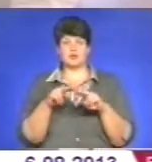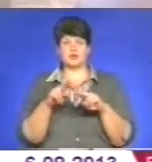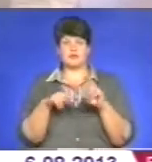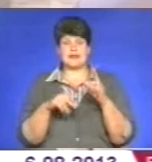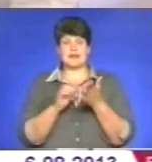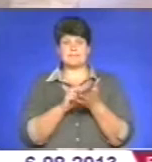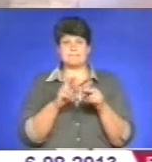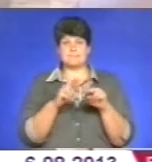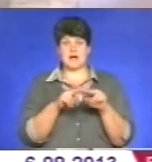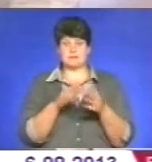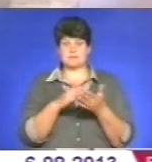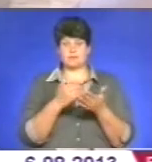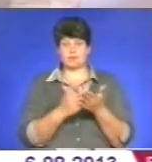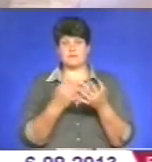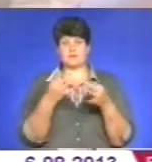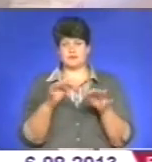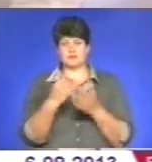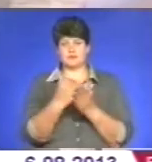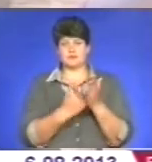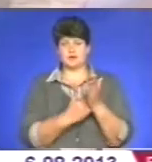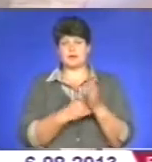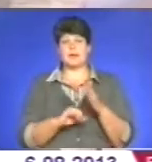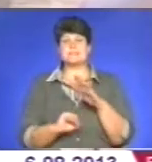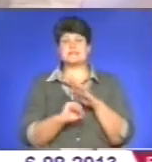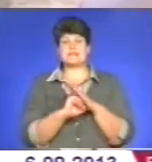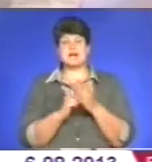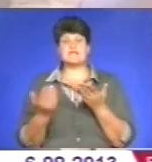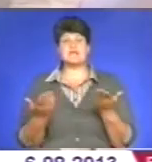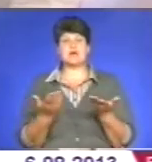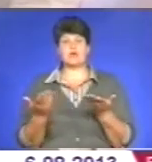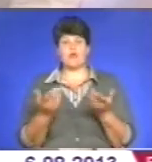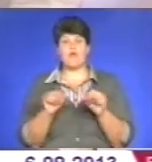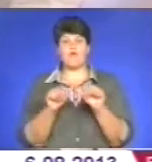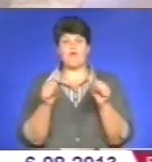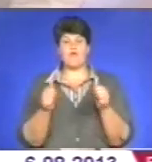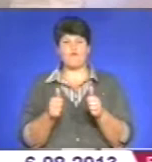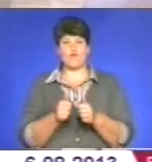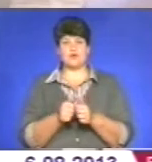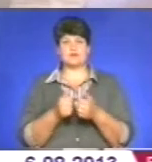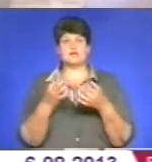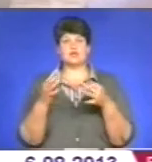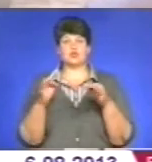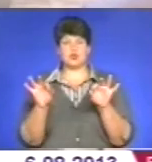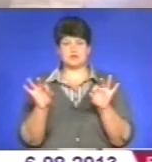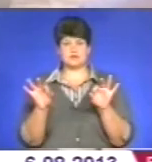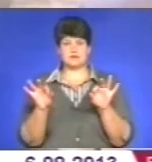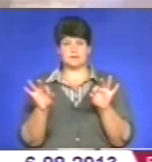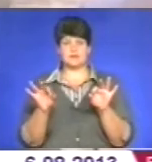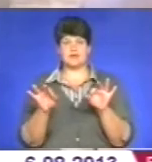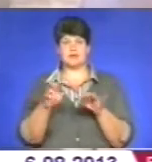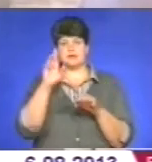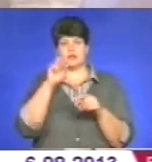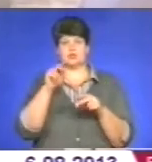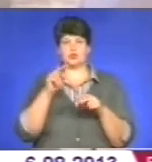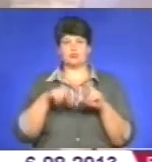такий спрощений пакет дозвольних документів, на підставі якого оформити дозвіл інспекції Держбудконтролю